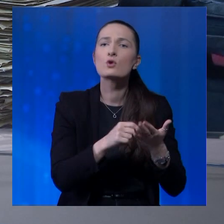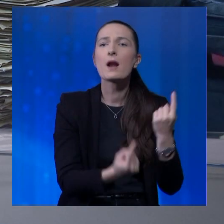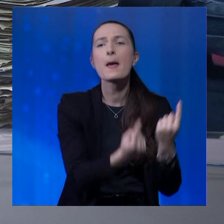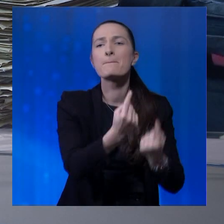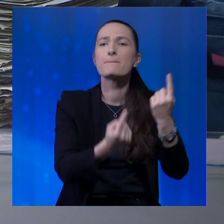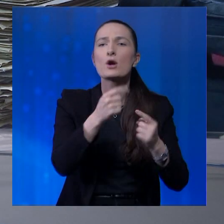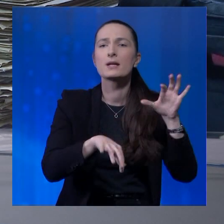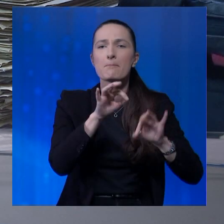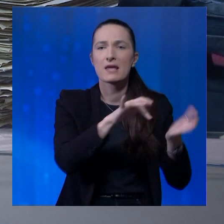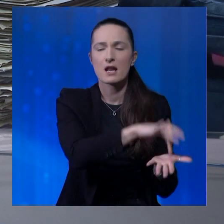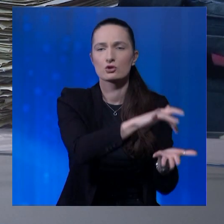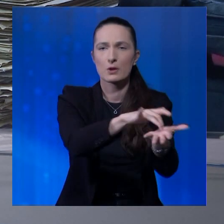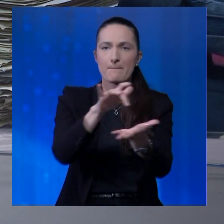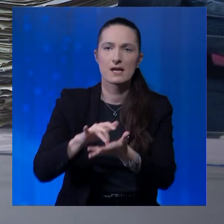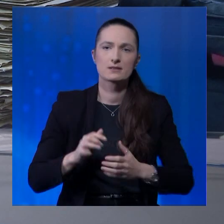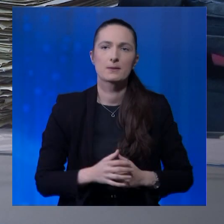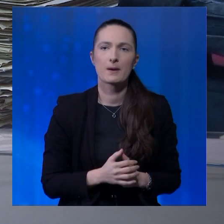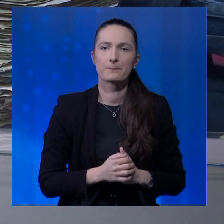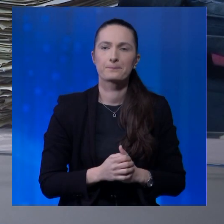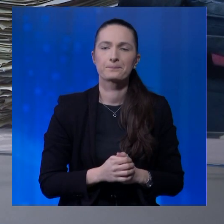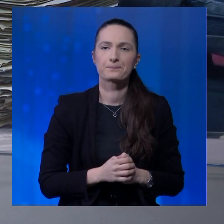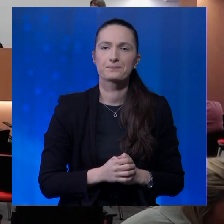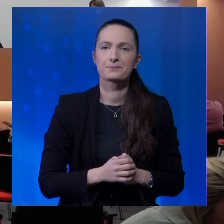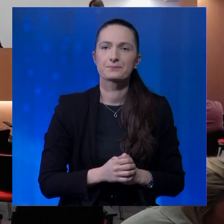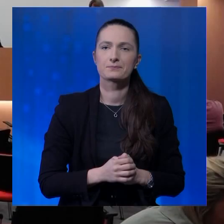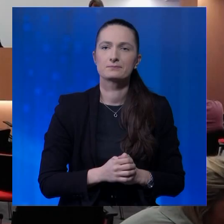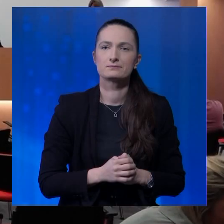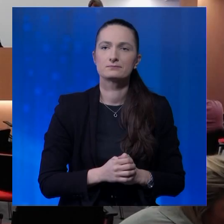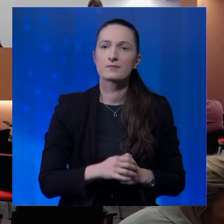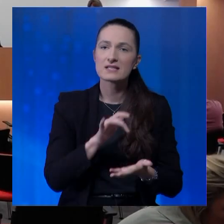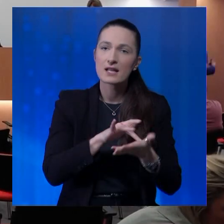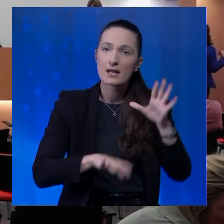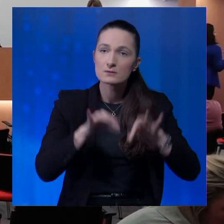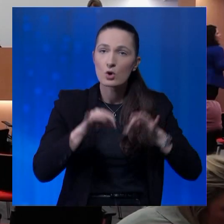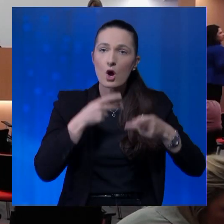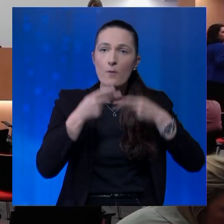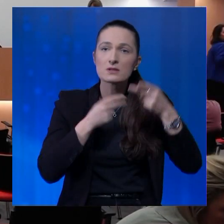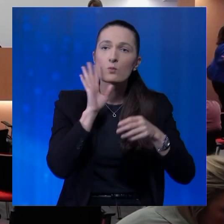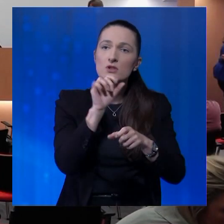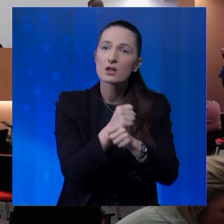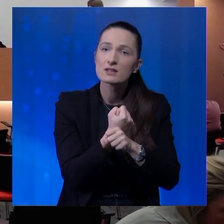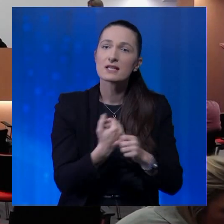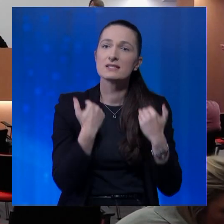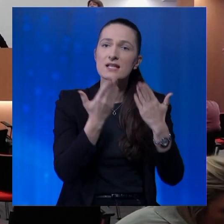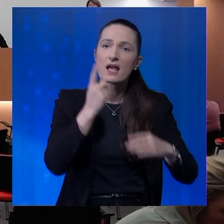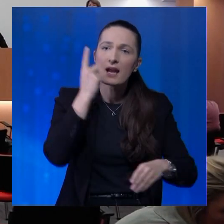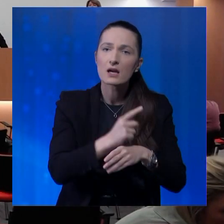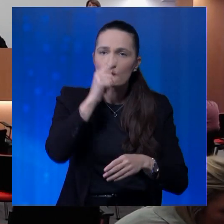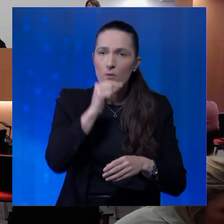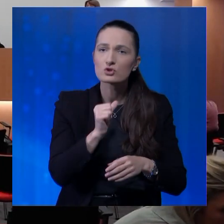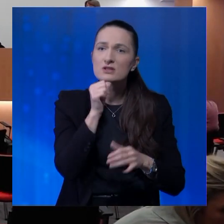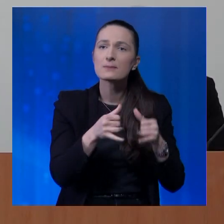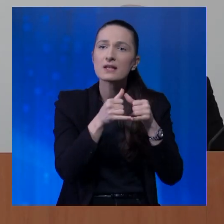glasova na pojedinim biračkim mjestima. Centralna izborna komisija Bosne i Hercegovine izdala je